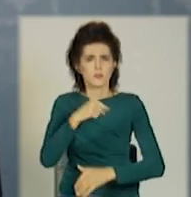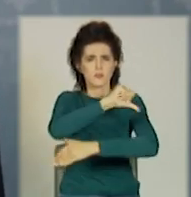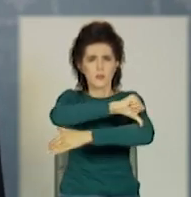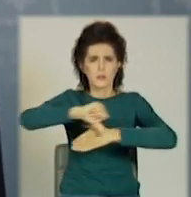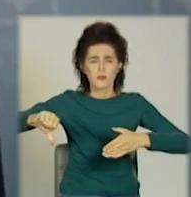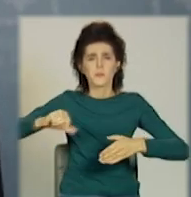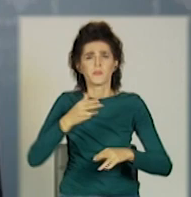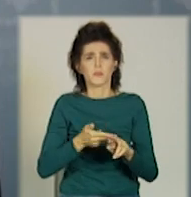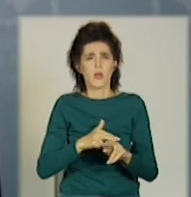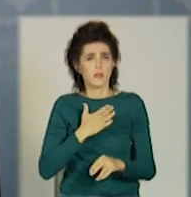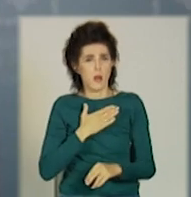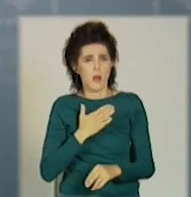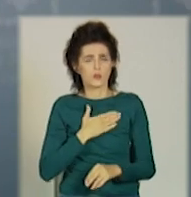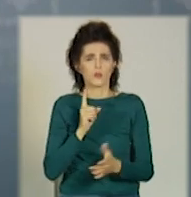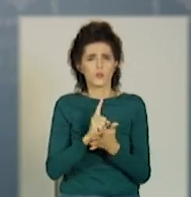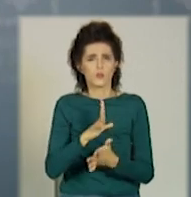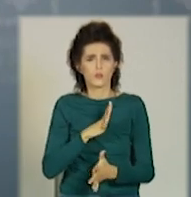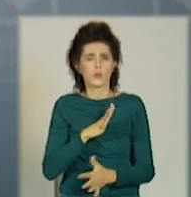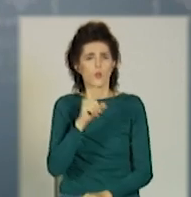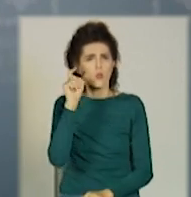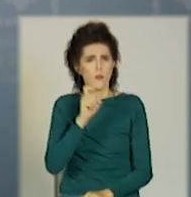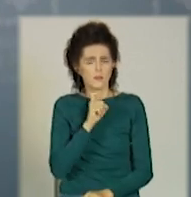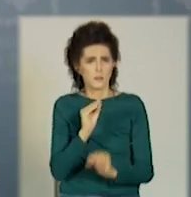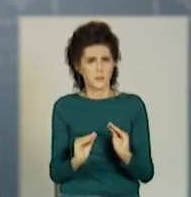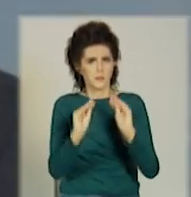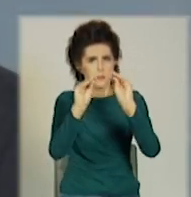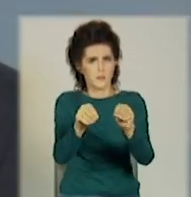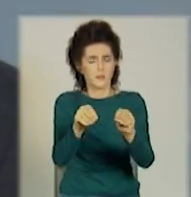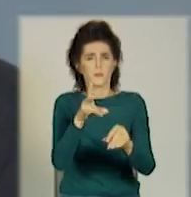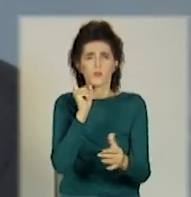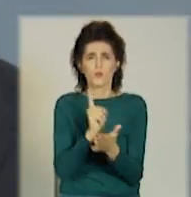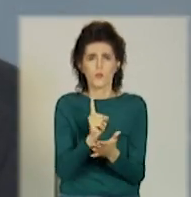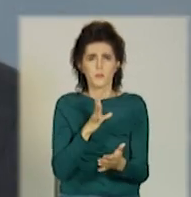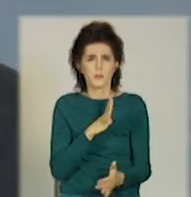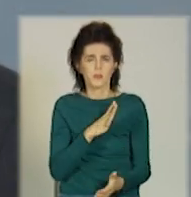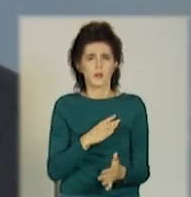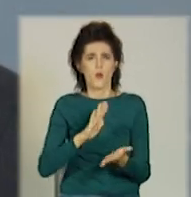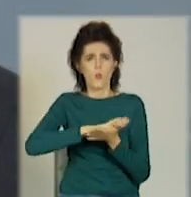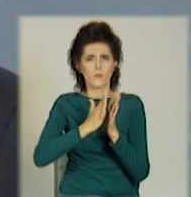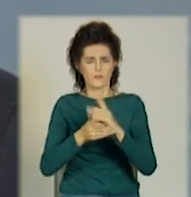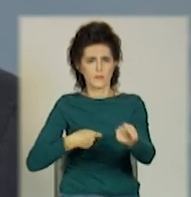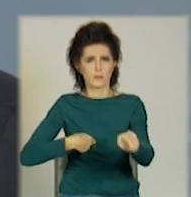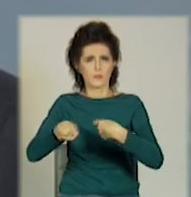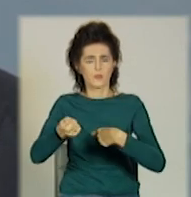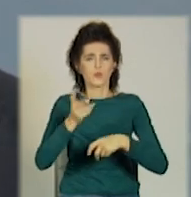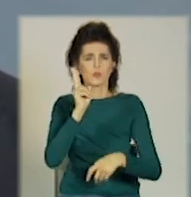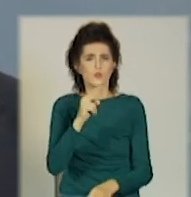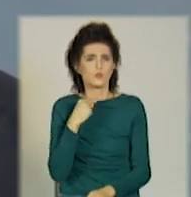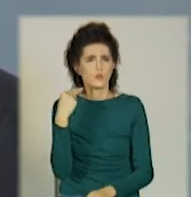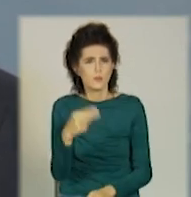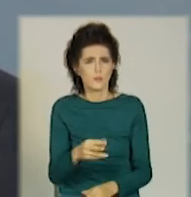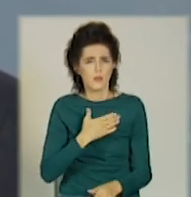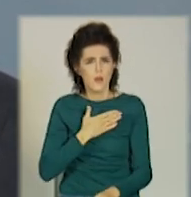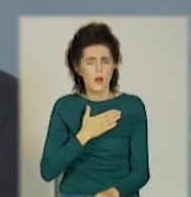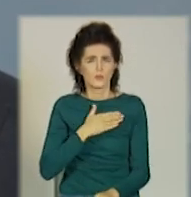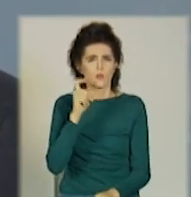боку повинні бути українські прикордонники. Має статись обмінполоненими, щоб всі наші